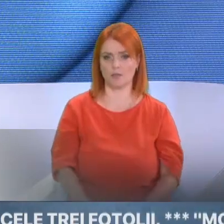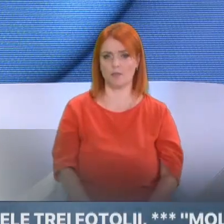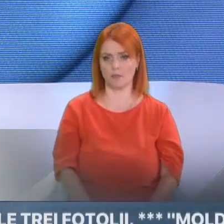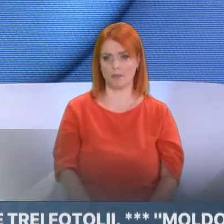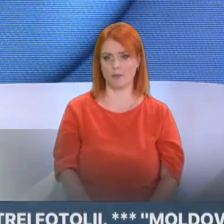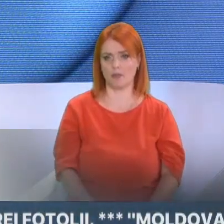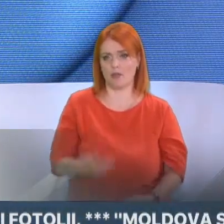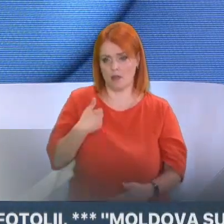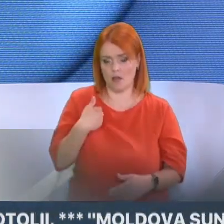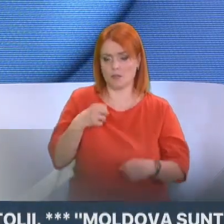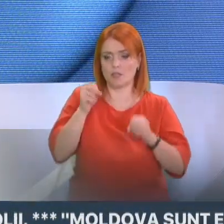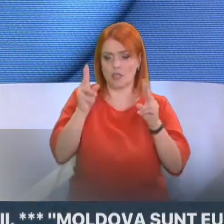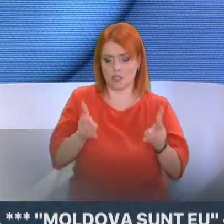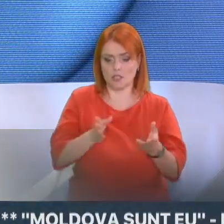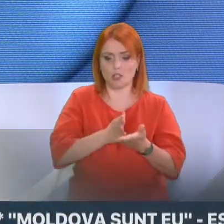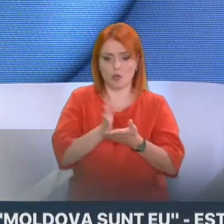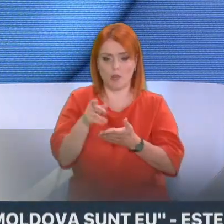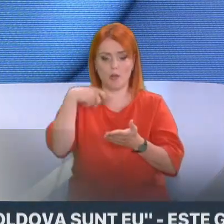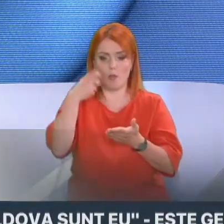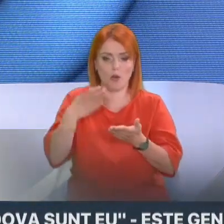polimici, suntem într-o absolut